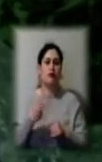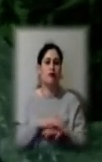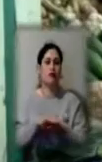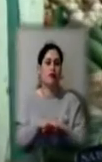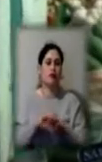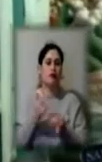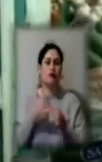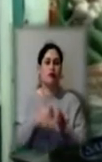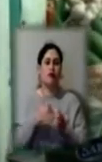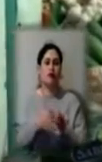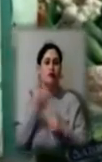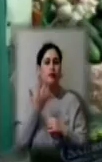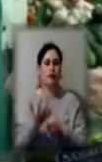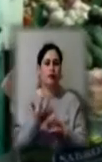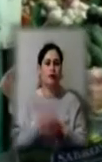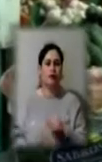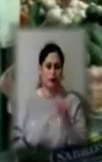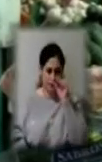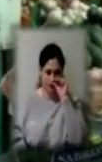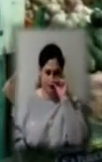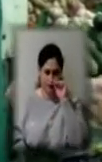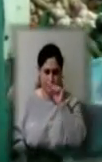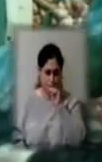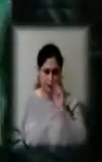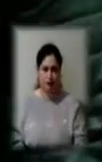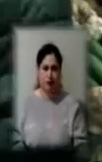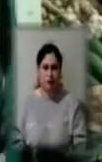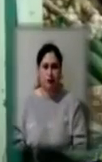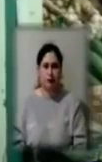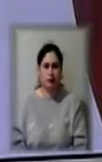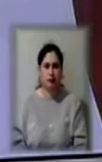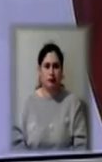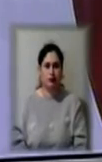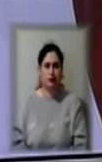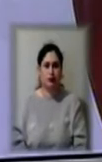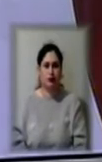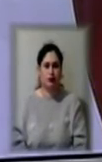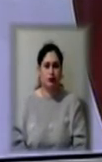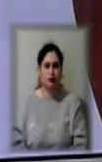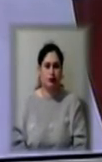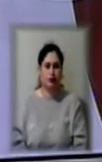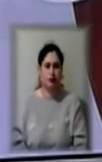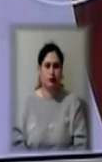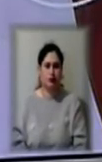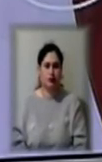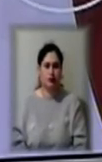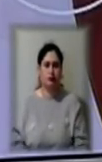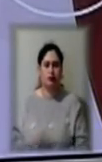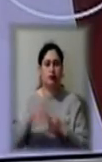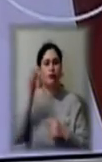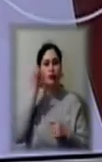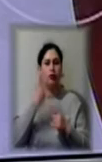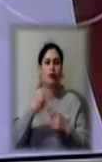– 5. Еріка Авдієва, Владислав Купрєєв. Новини на Суспільному. Херсон. Нагадаємо, 20 березня на